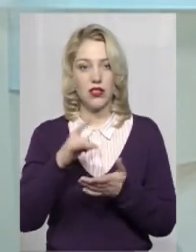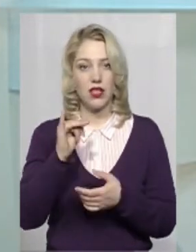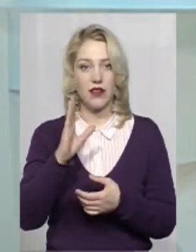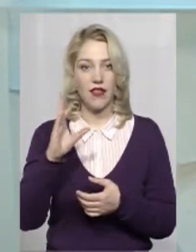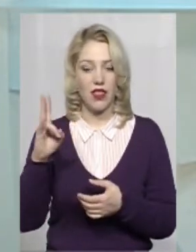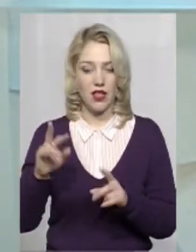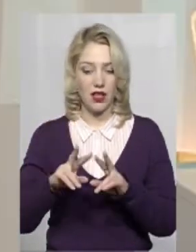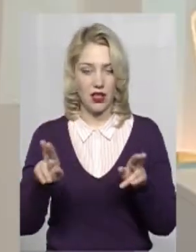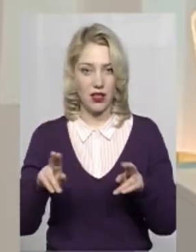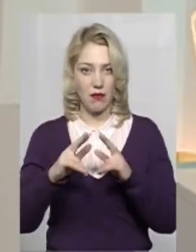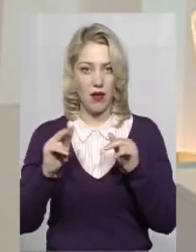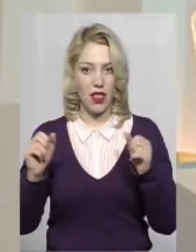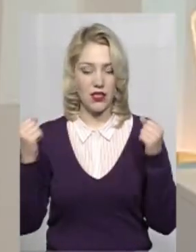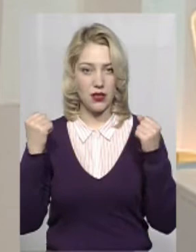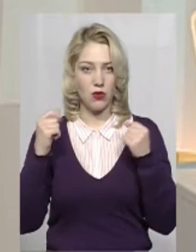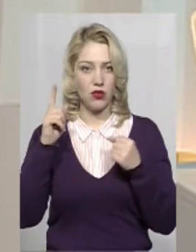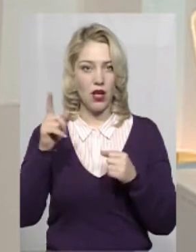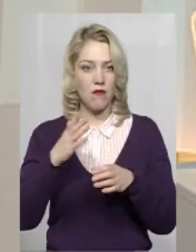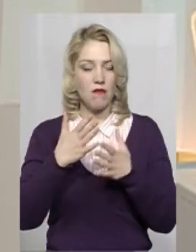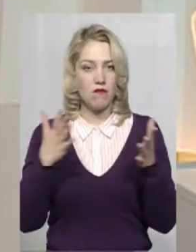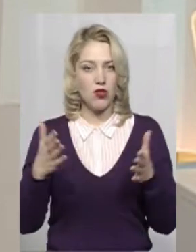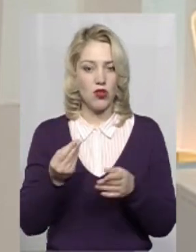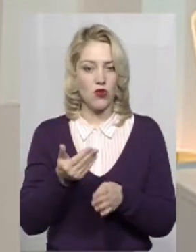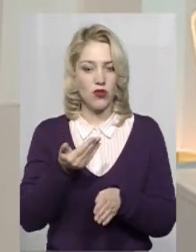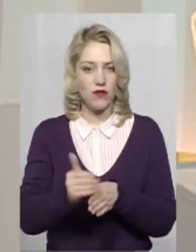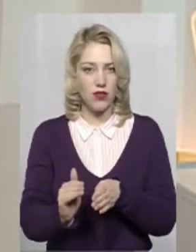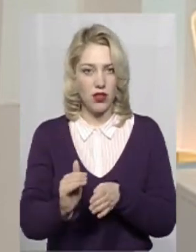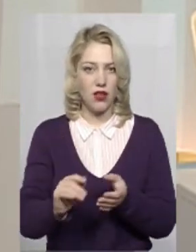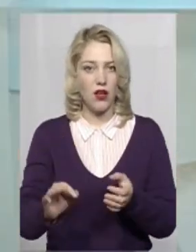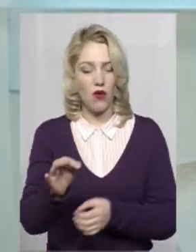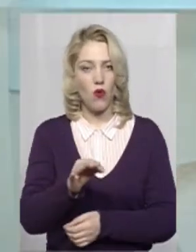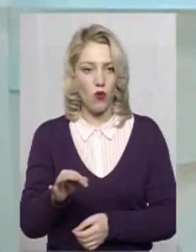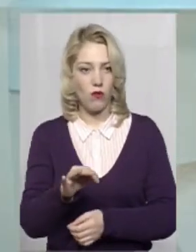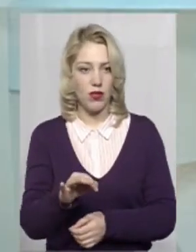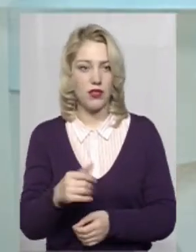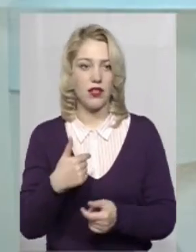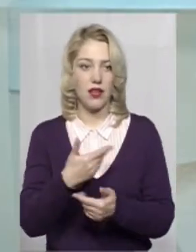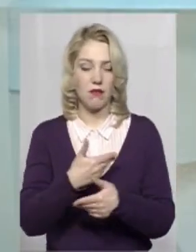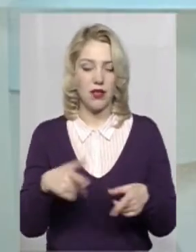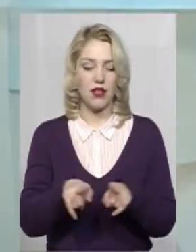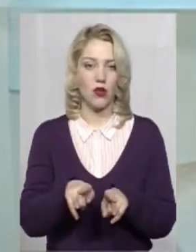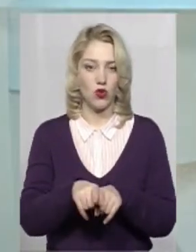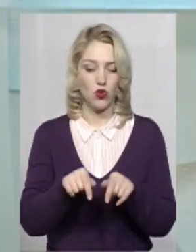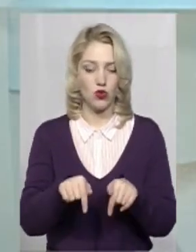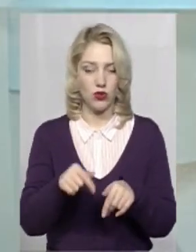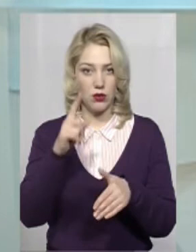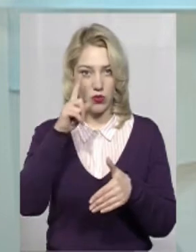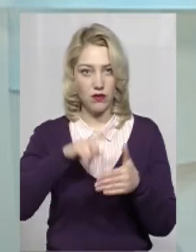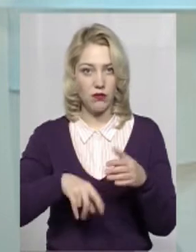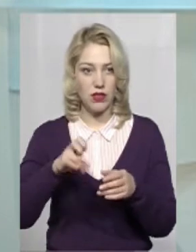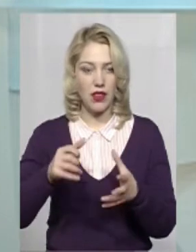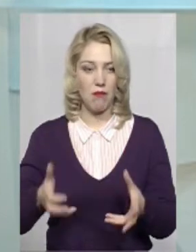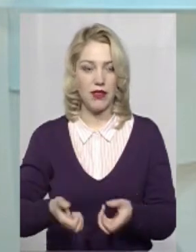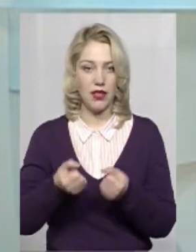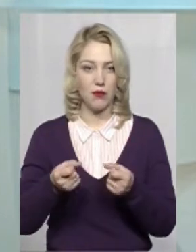Рівне, такий же палац спорту будуть, там леву частину грошей дає область. І ми тут також сподіваємося на